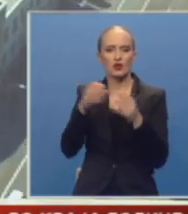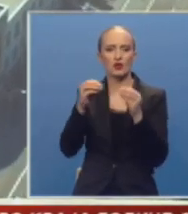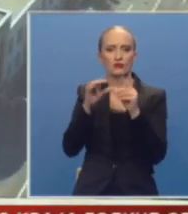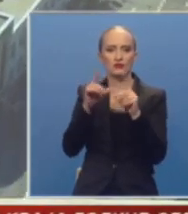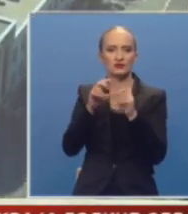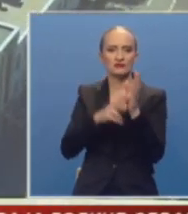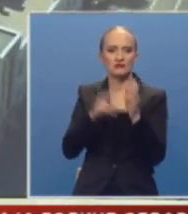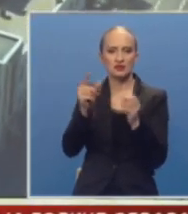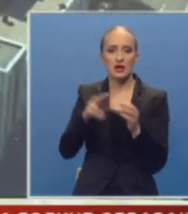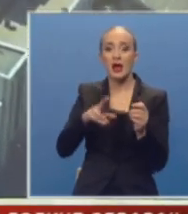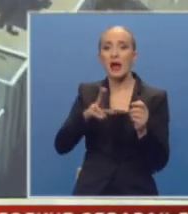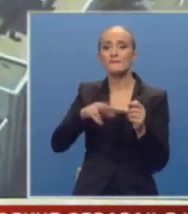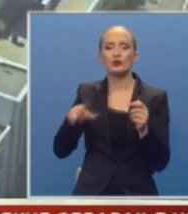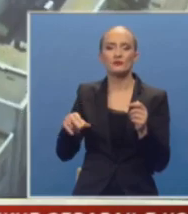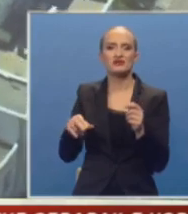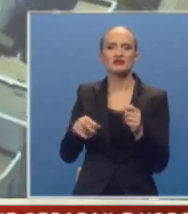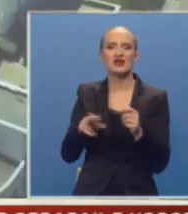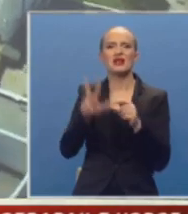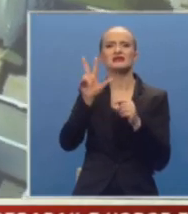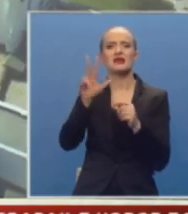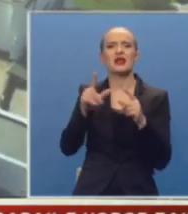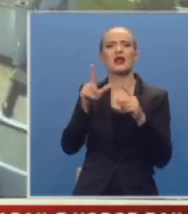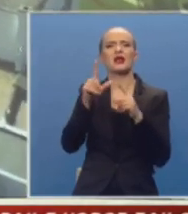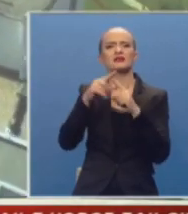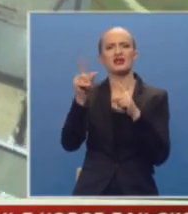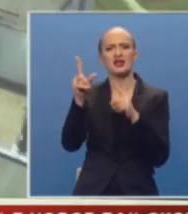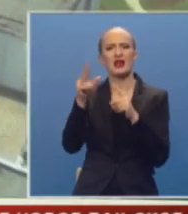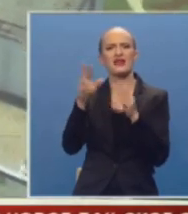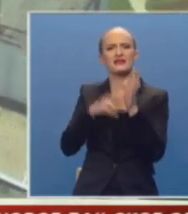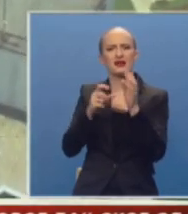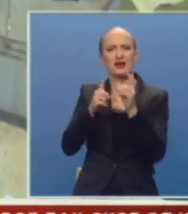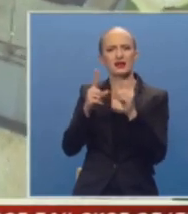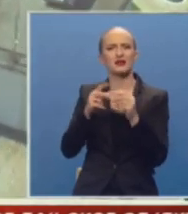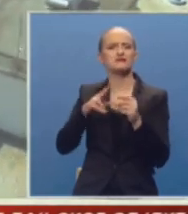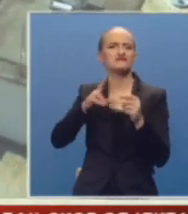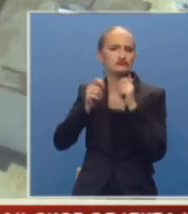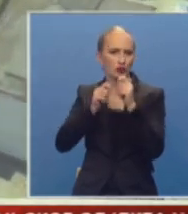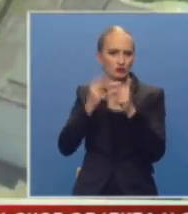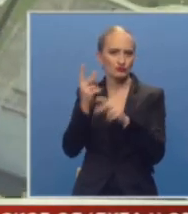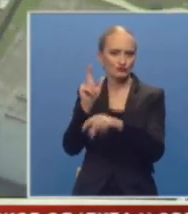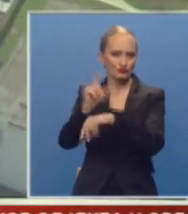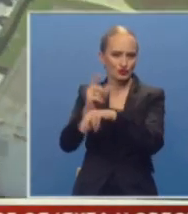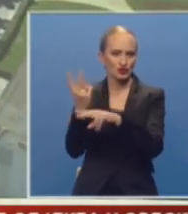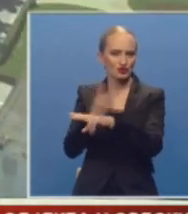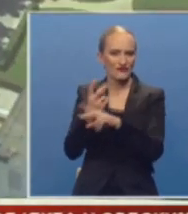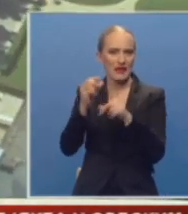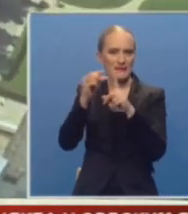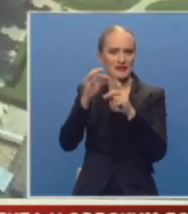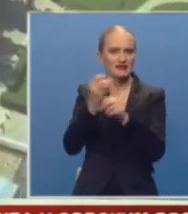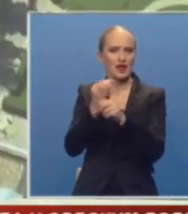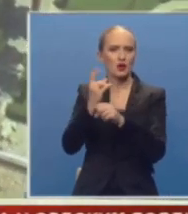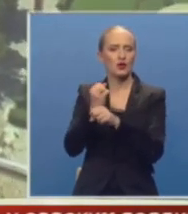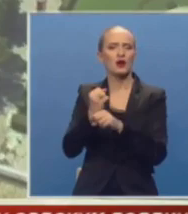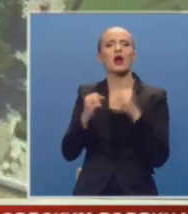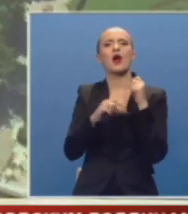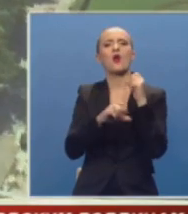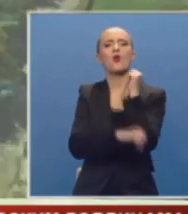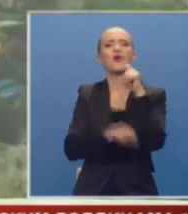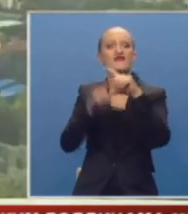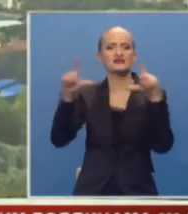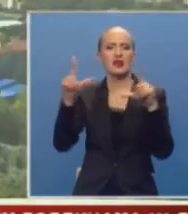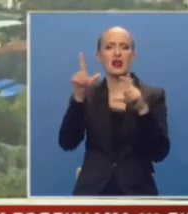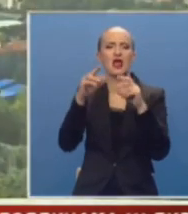Budimir potpisali su trilateralnim sporazumu saradnje sa Tuljskim državnim pedagoškim univerzitetom Lab